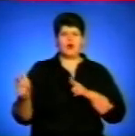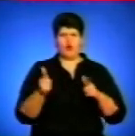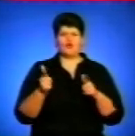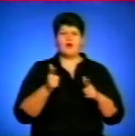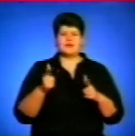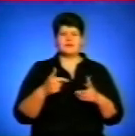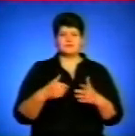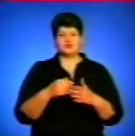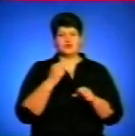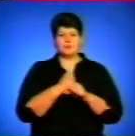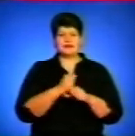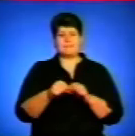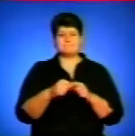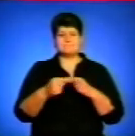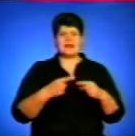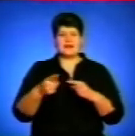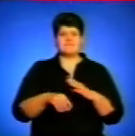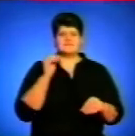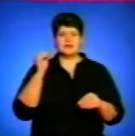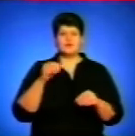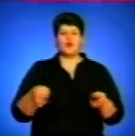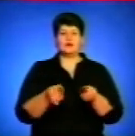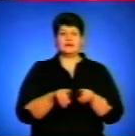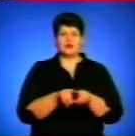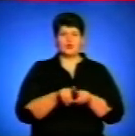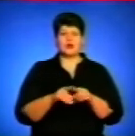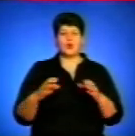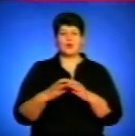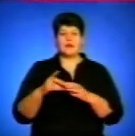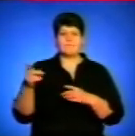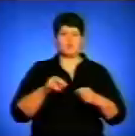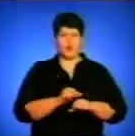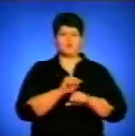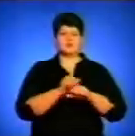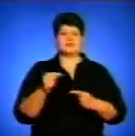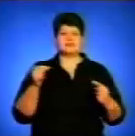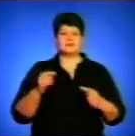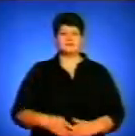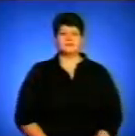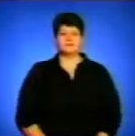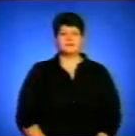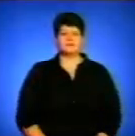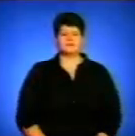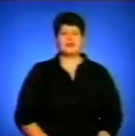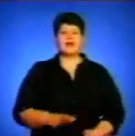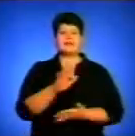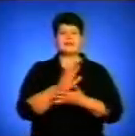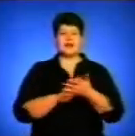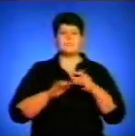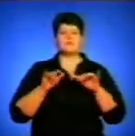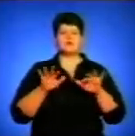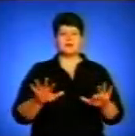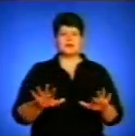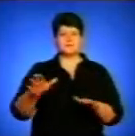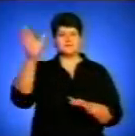наша політична сила готова йти на перевибори, так само, як колеги по опозиції. Далі події на освітянську